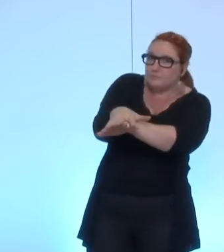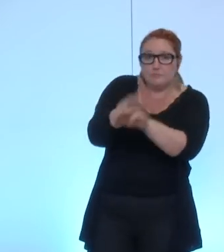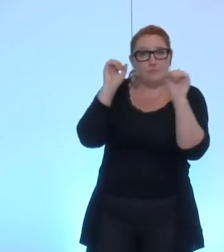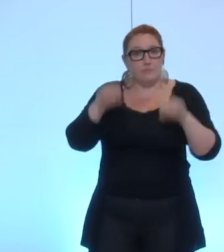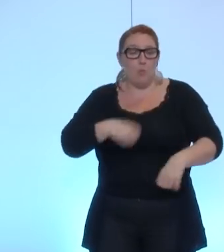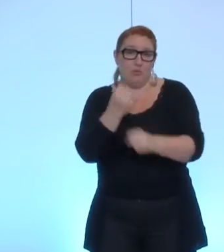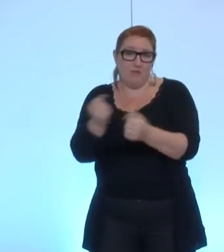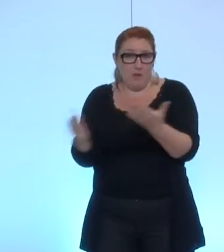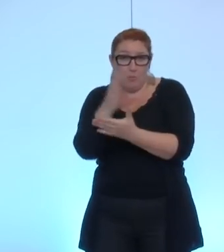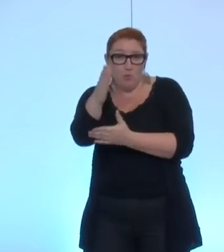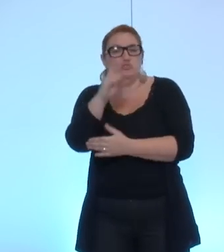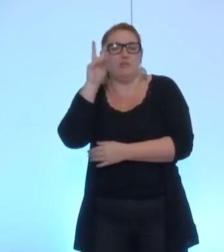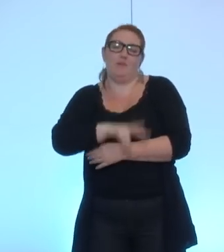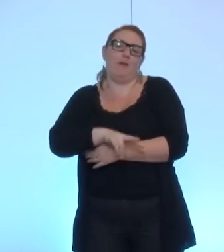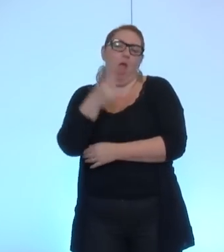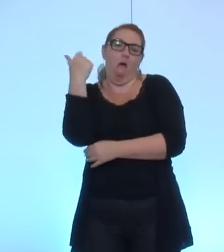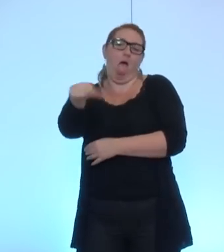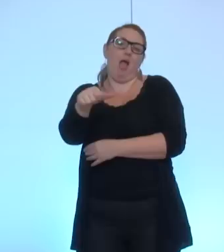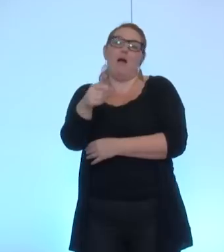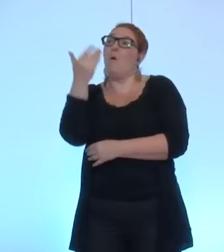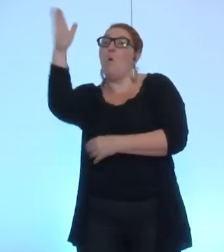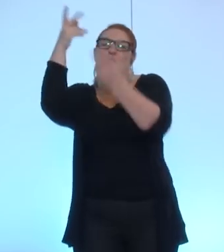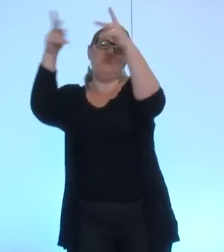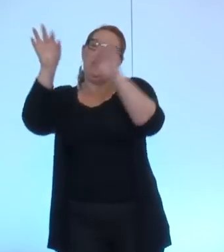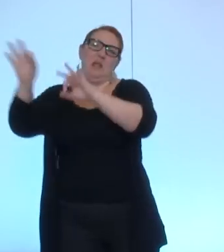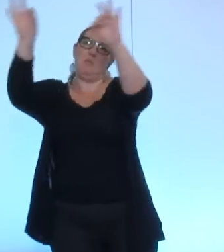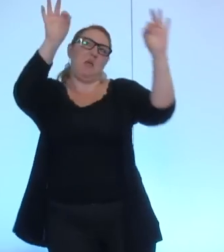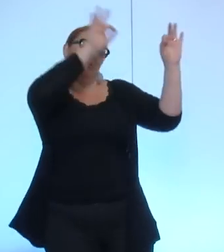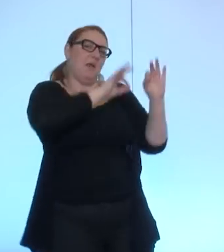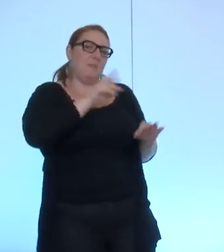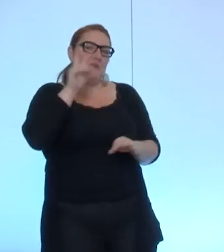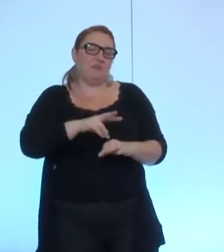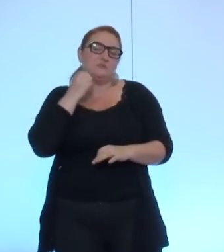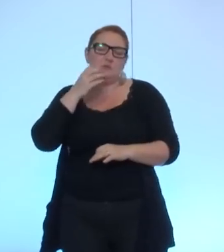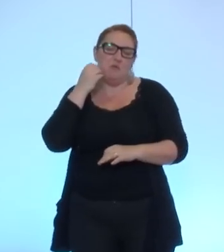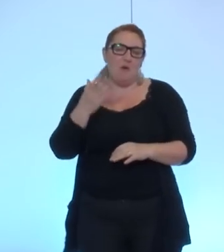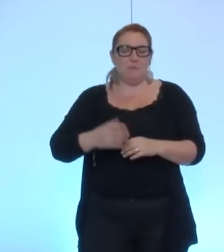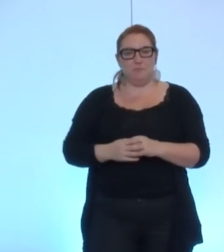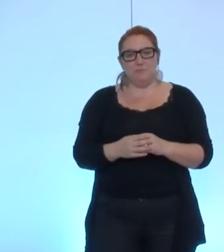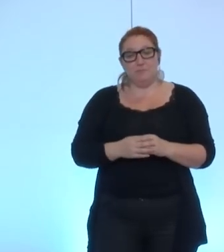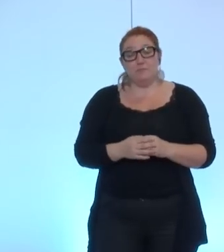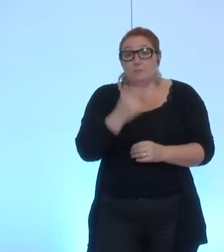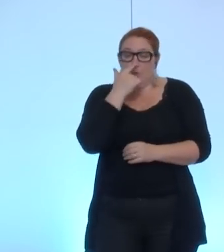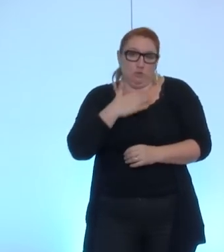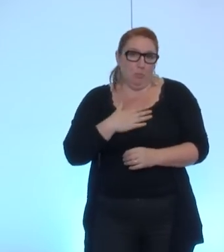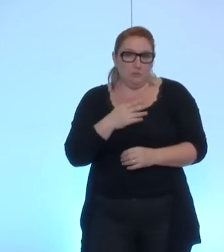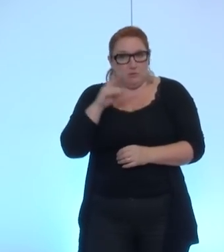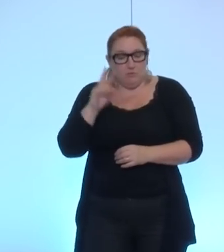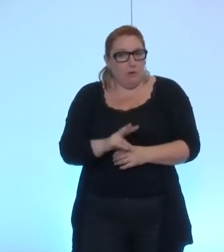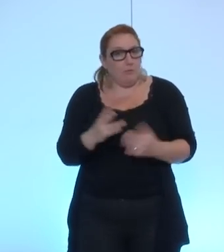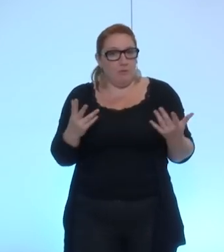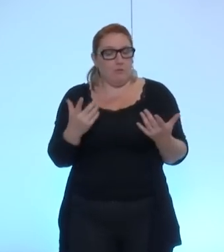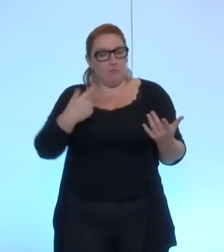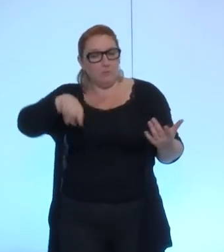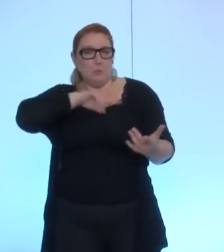travailler en projet qui n'existe pas dans beaucoup de villes qui n'existe pas dans beaucoup d'agglomérations et je pense que c'est vraiment ça